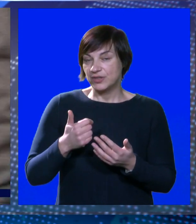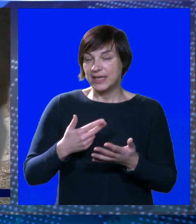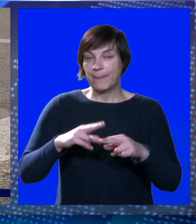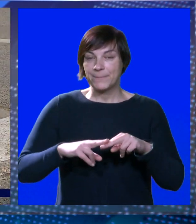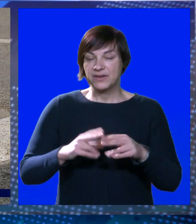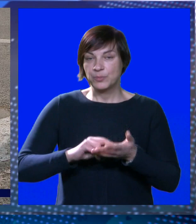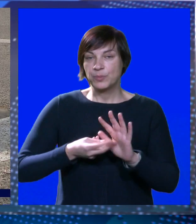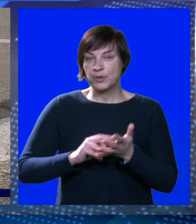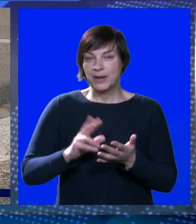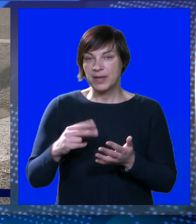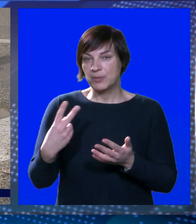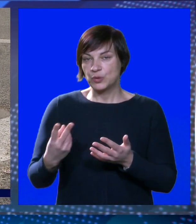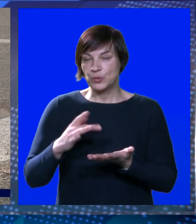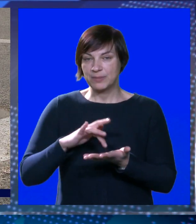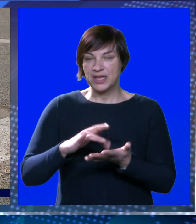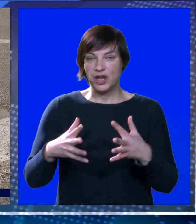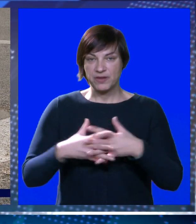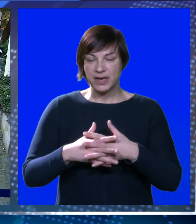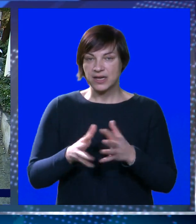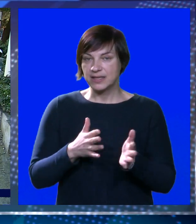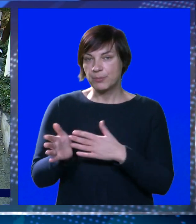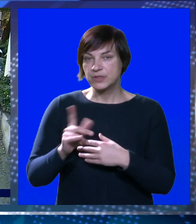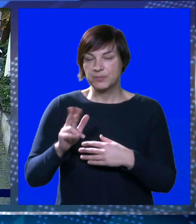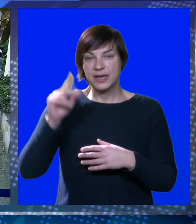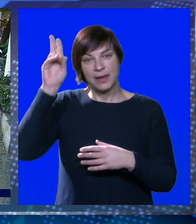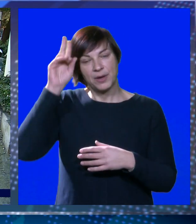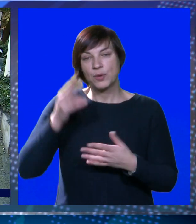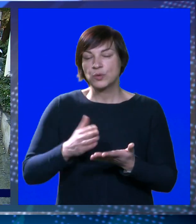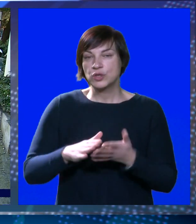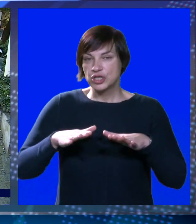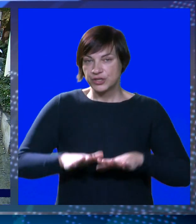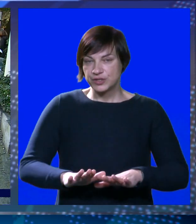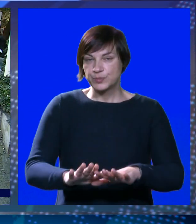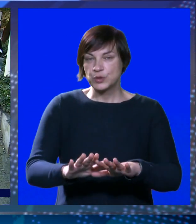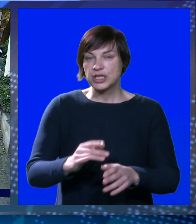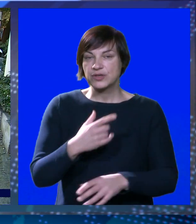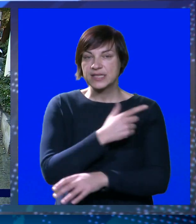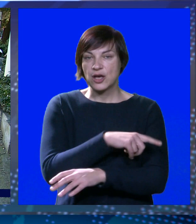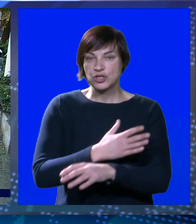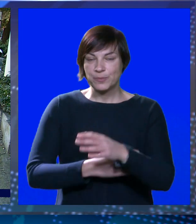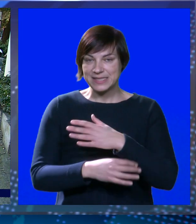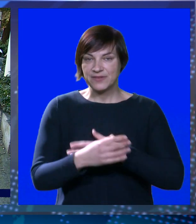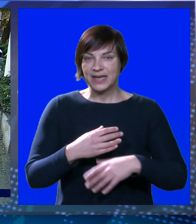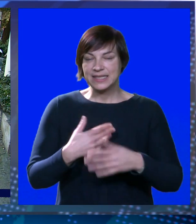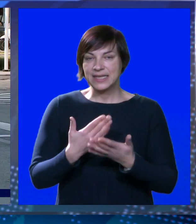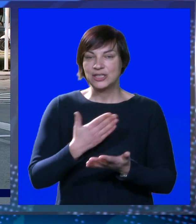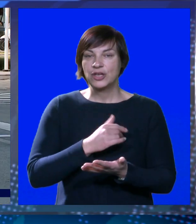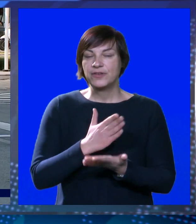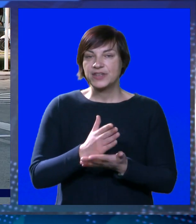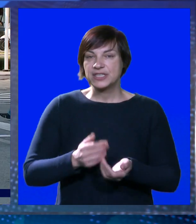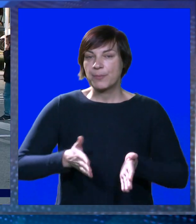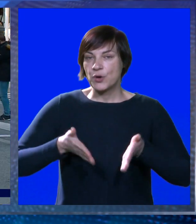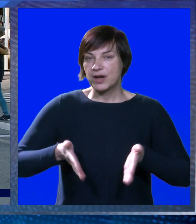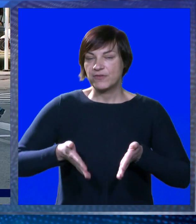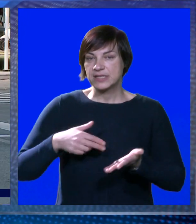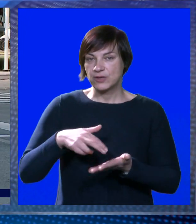jedina lokacija, problemi postoji u drugim dijelovima grada posebno jer nema mogućnost puštenog nogostupa za osobe s invaliditetom. Već se mora